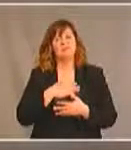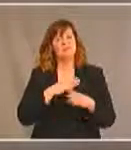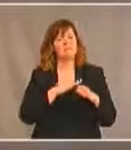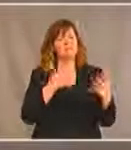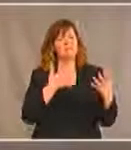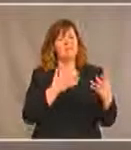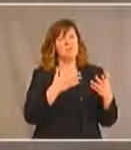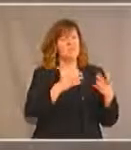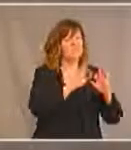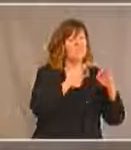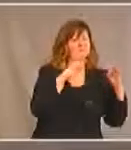la communauté.